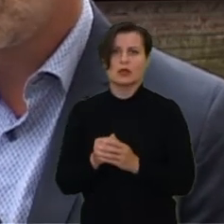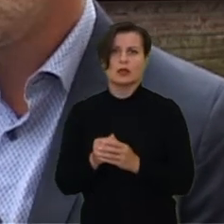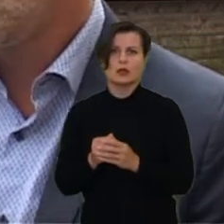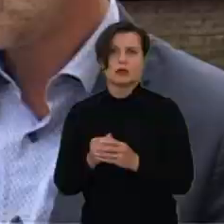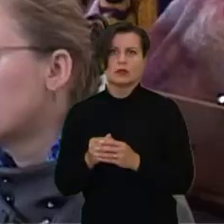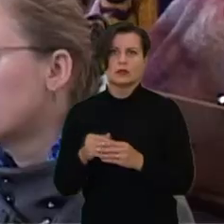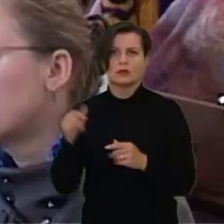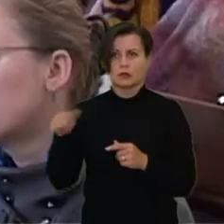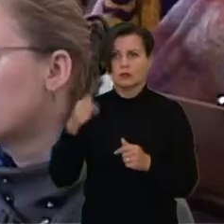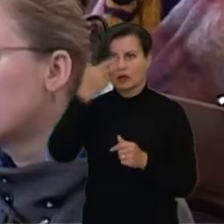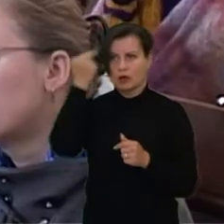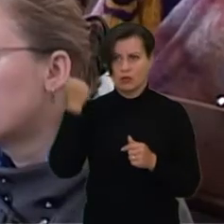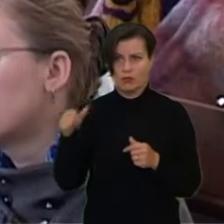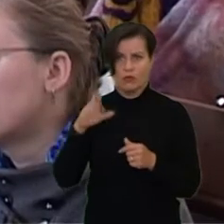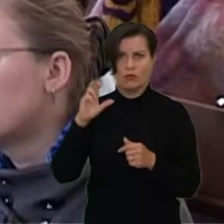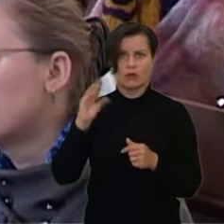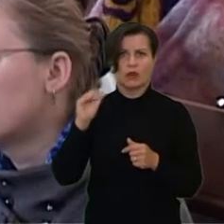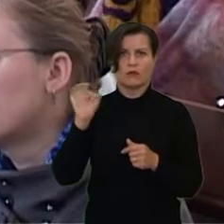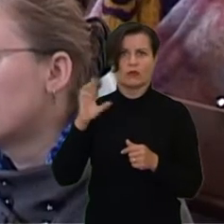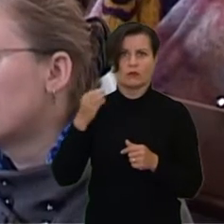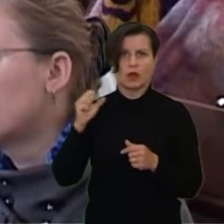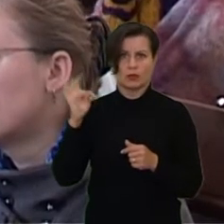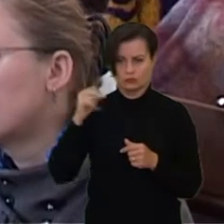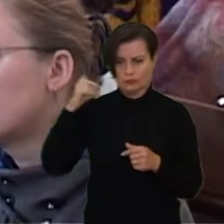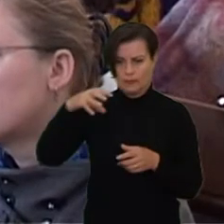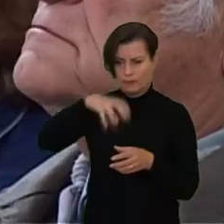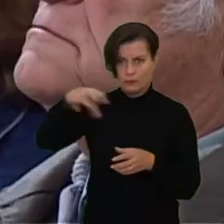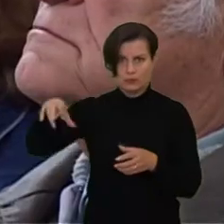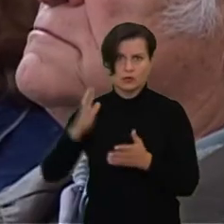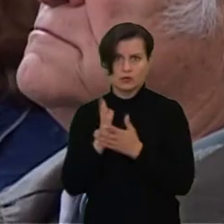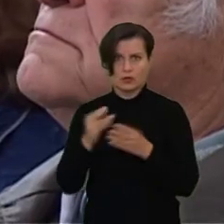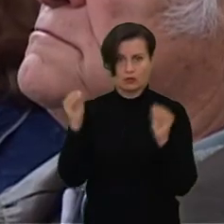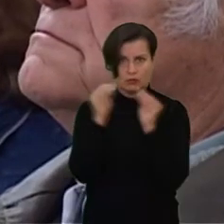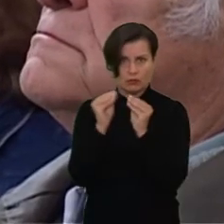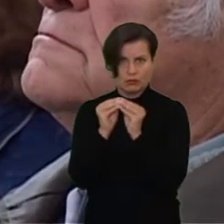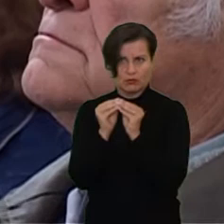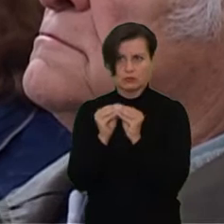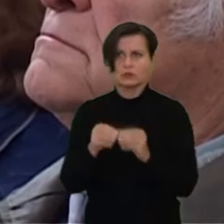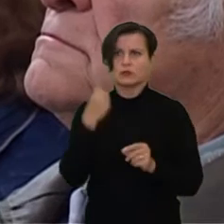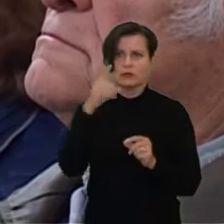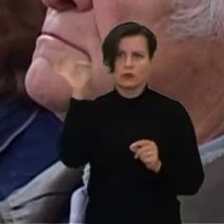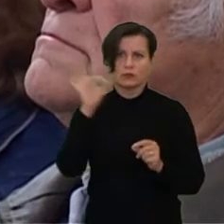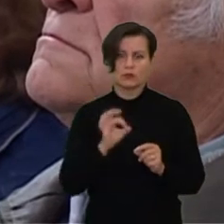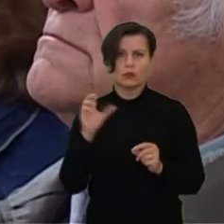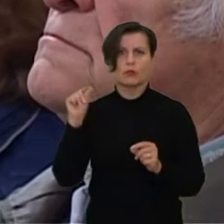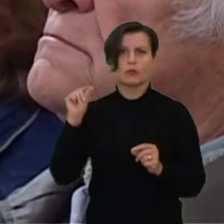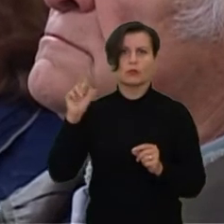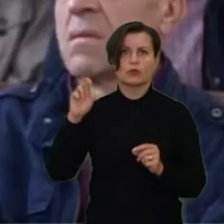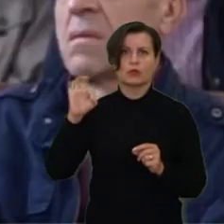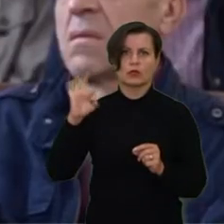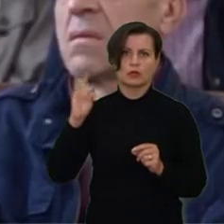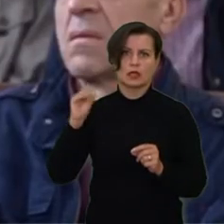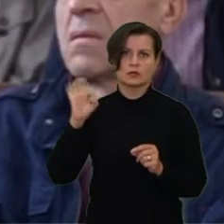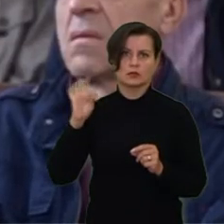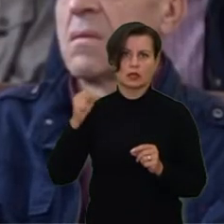mes čia iš vis Lietuvoj turim 10 reformatų parapijų ir viena procentėlį protestantų. Čia yra rimtas